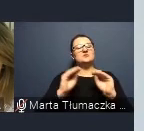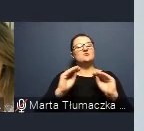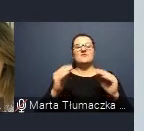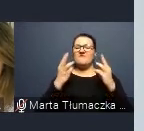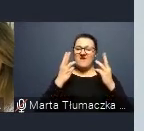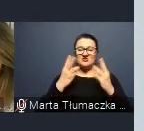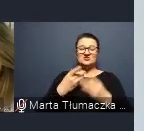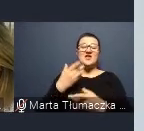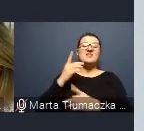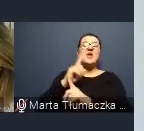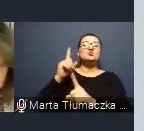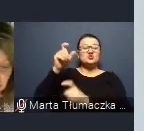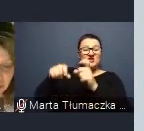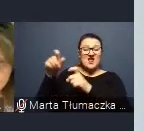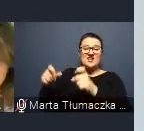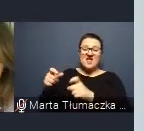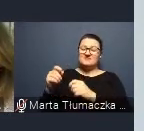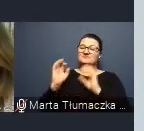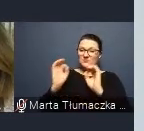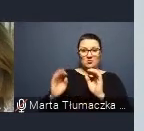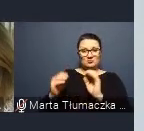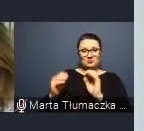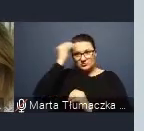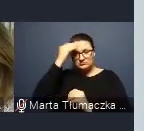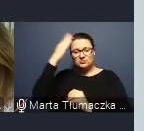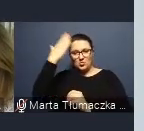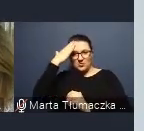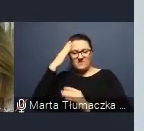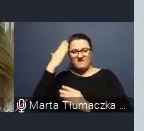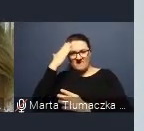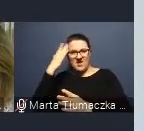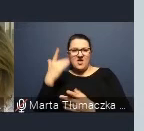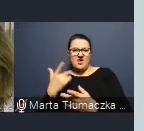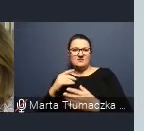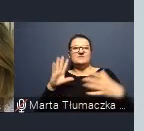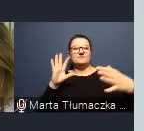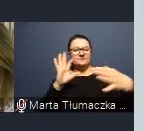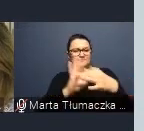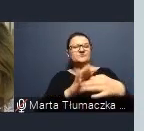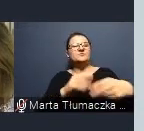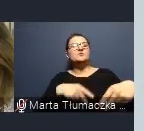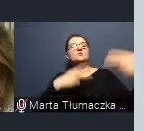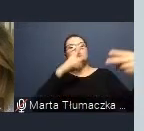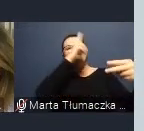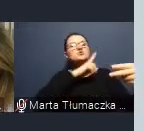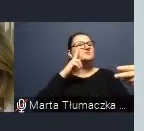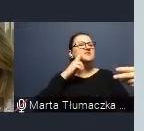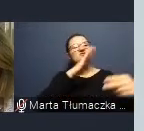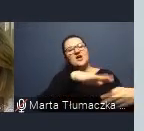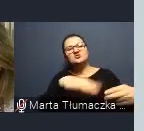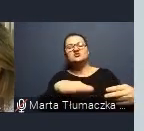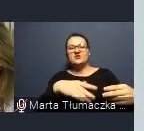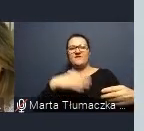nauczycieli, którzy łącząc się z rodzicami czy z rodziną wiedzieli naprawdę czego chcą uczyć. Jakie umiejętności mogą